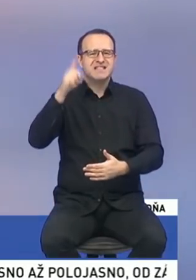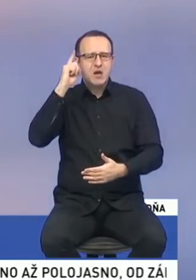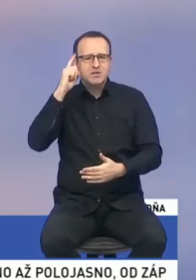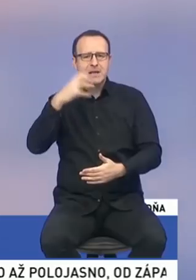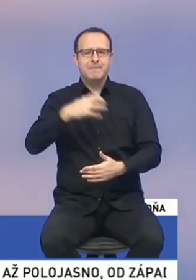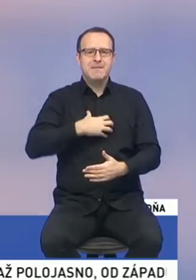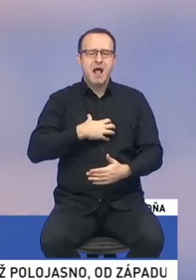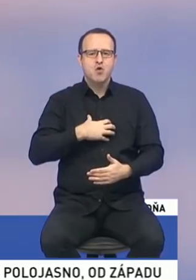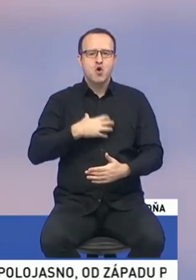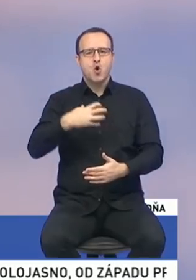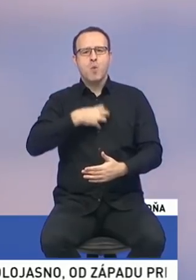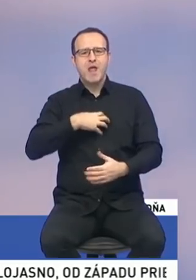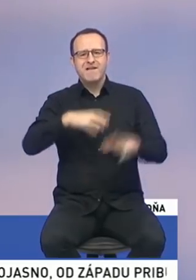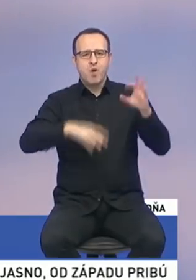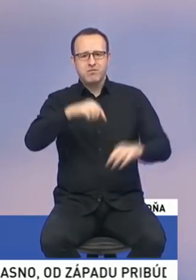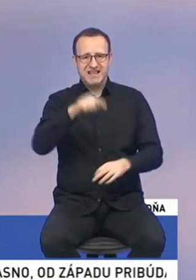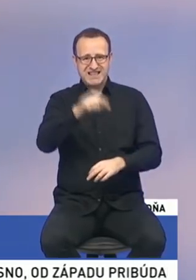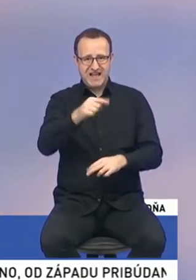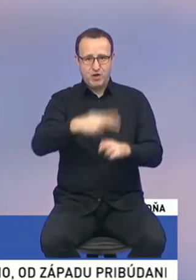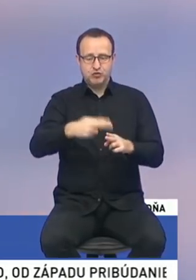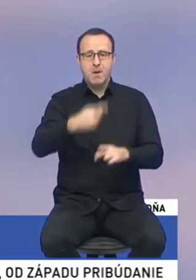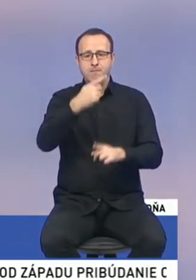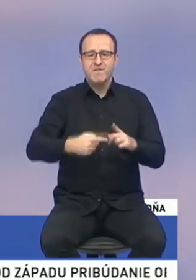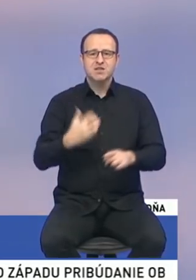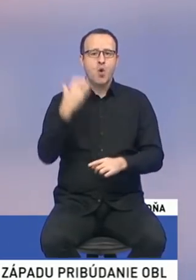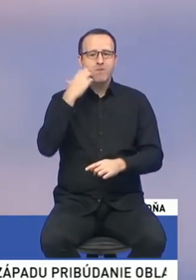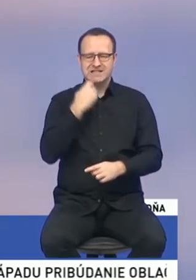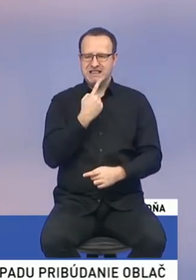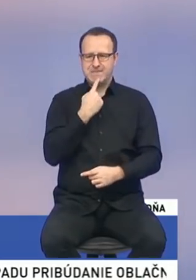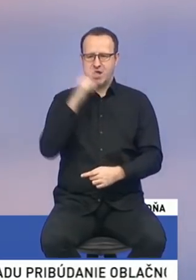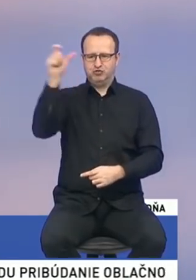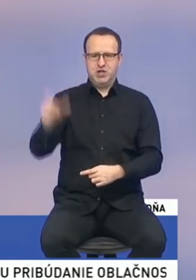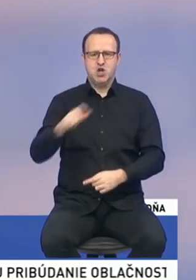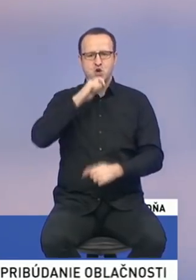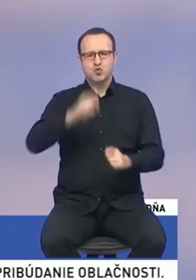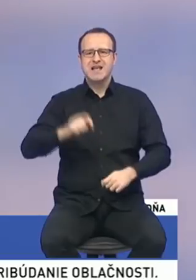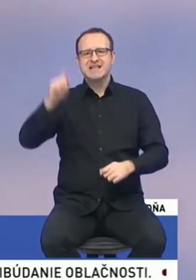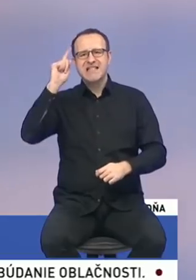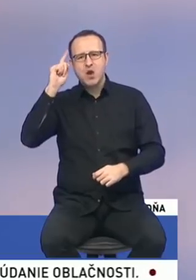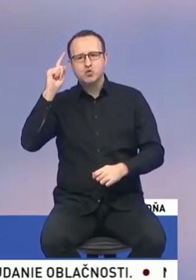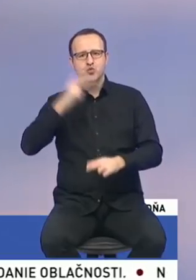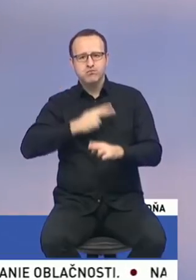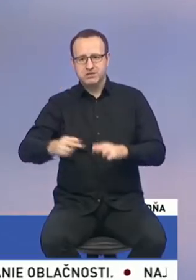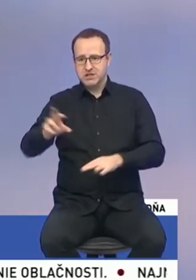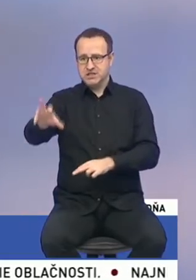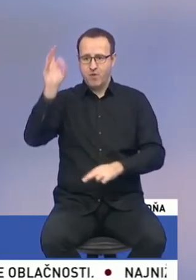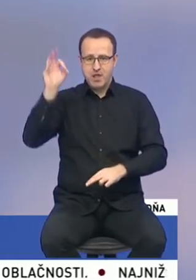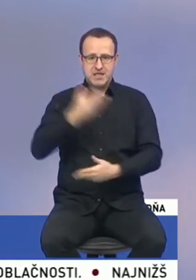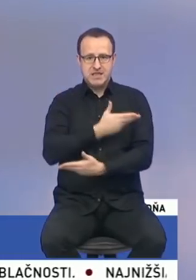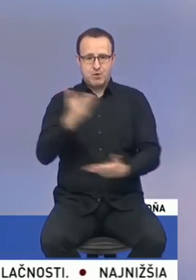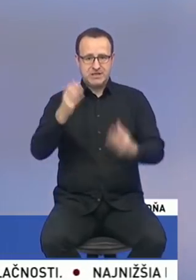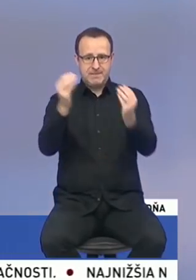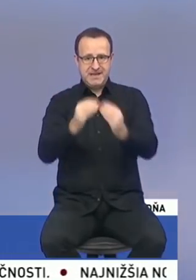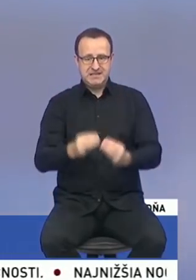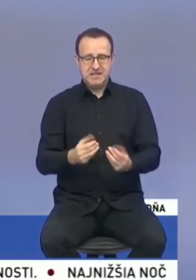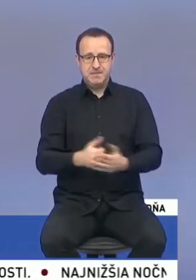primátorov takto riešiť, že keď sa polovice obce nebude páčiť rozhodnutie starostu, ktorý je riadne zvolený demokratickým princípom